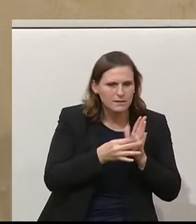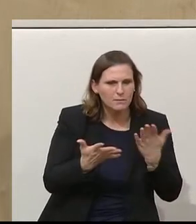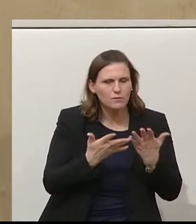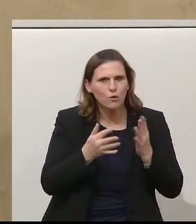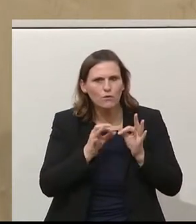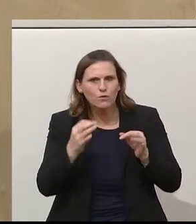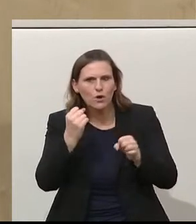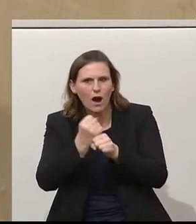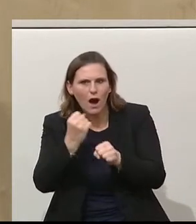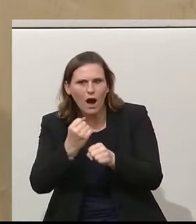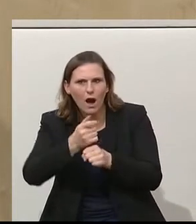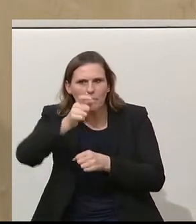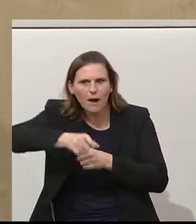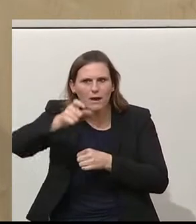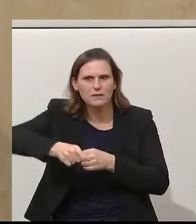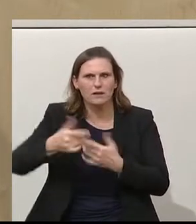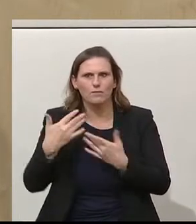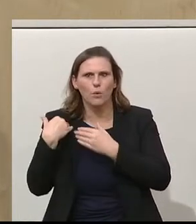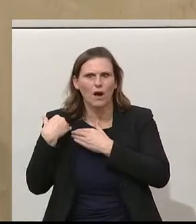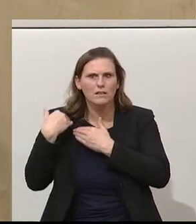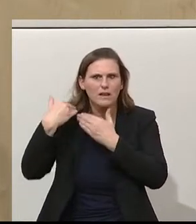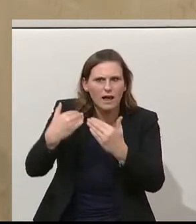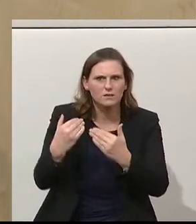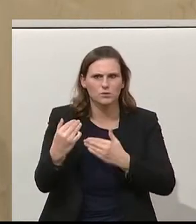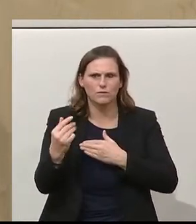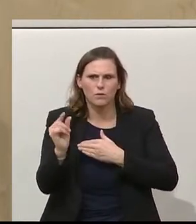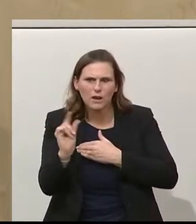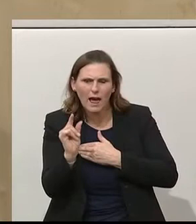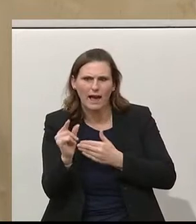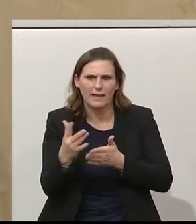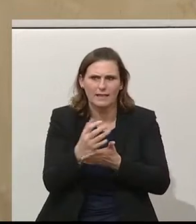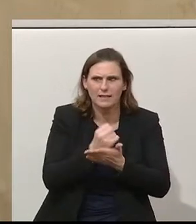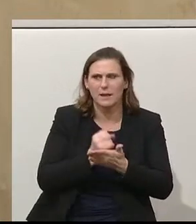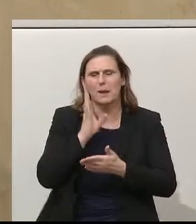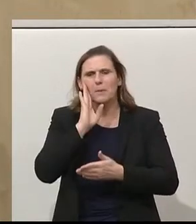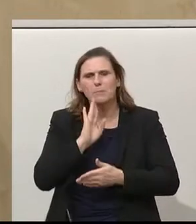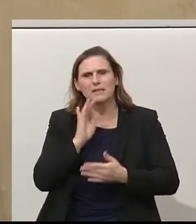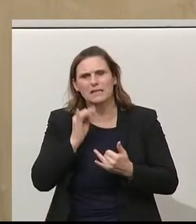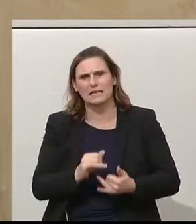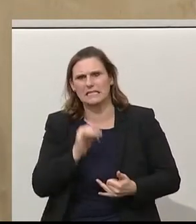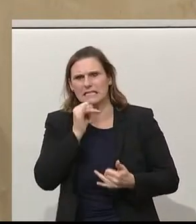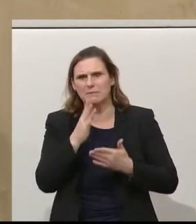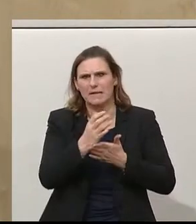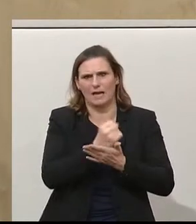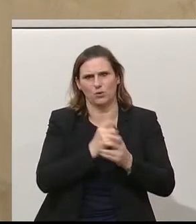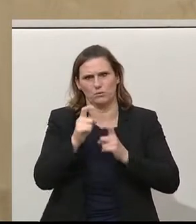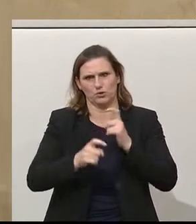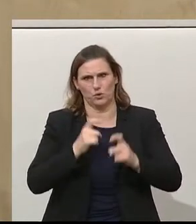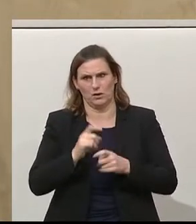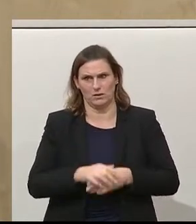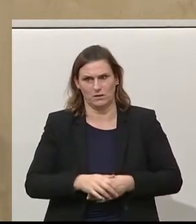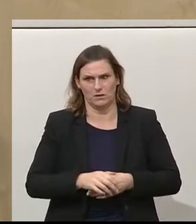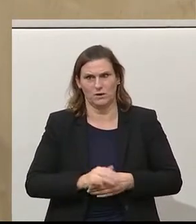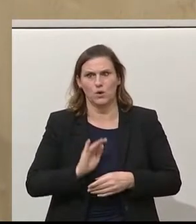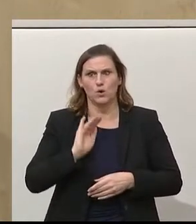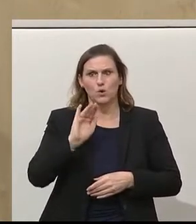für Arbeitnehmer, tatsächliche Entlastung für Kleinstverdiener. Und kommen Sie mal jetzt bitte nicht mit der Einkommenssteuer. Über